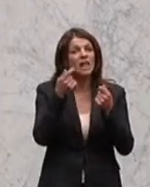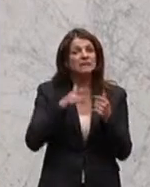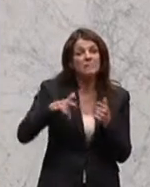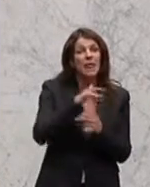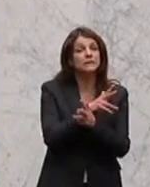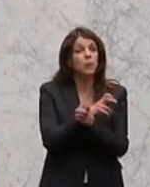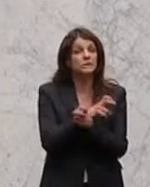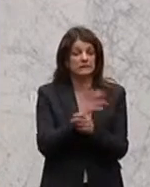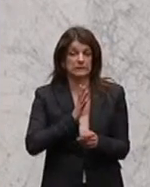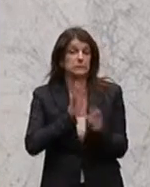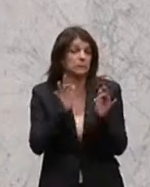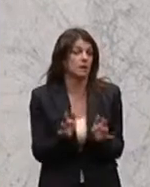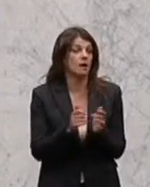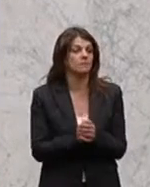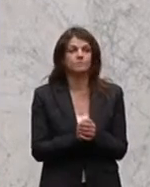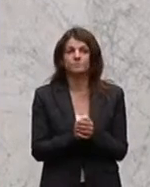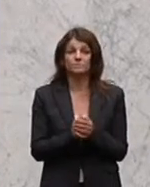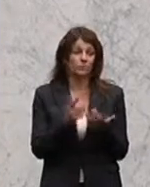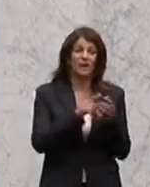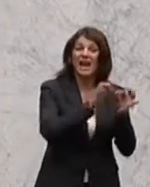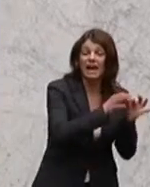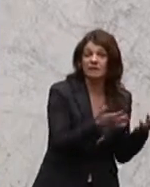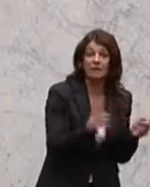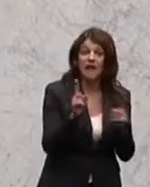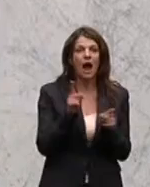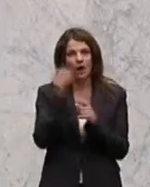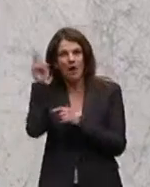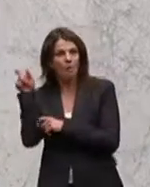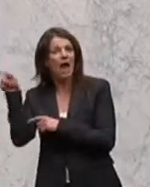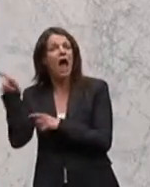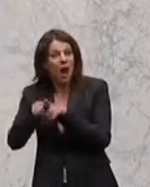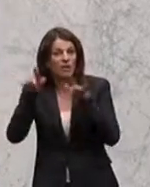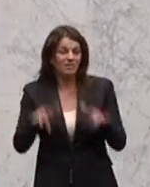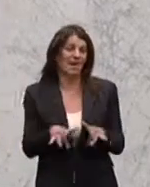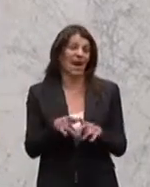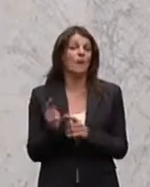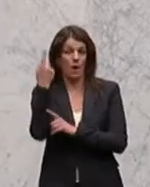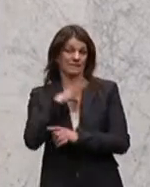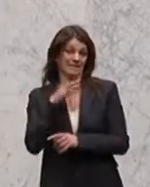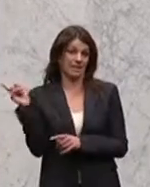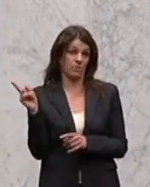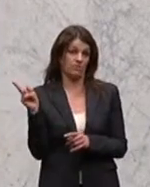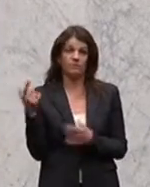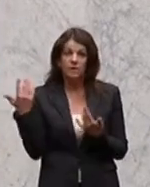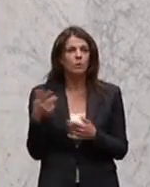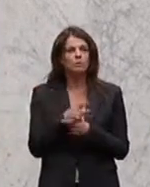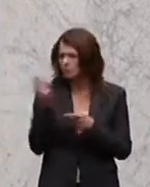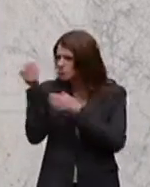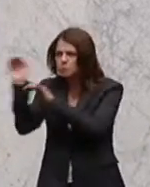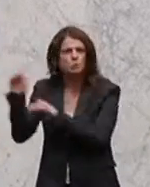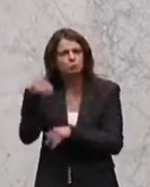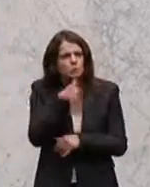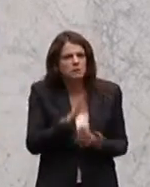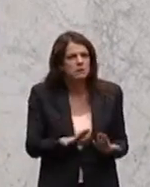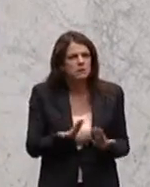Österreich, aber Risiko und Kärnten. Es haben auch die Gläubiger ein hohes Risiko. Und schützenswert waren die alle mal nicht. Nicht